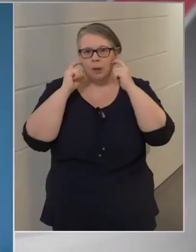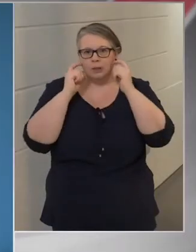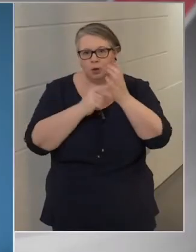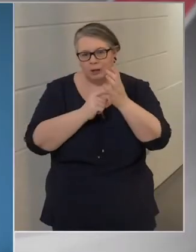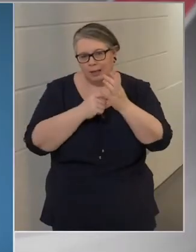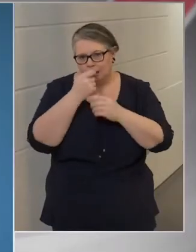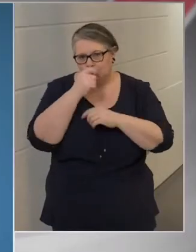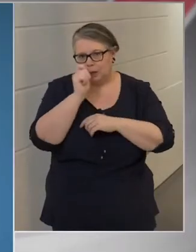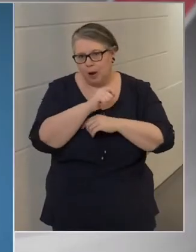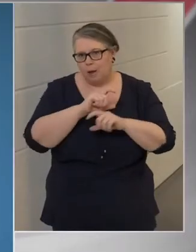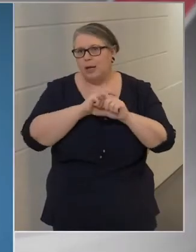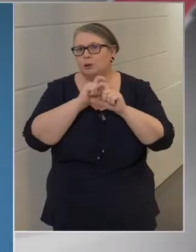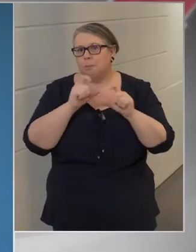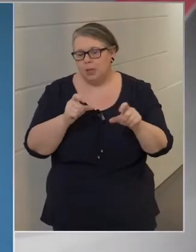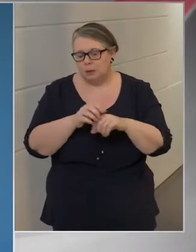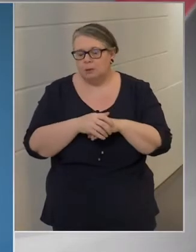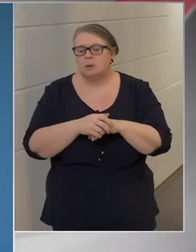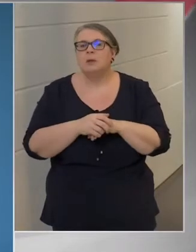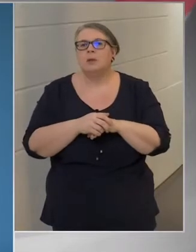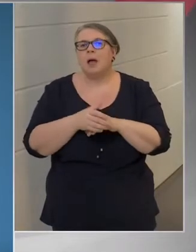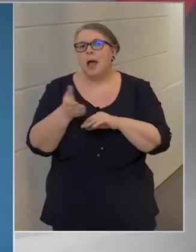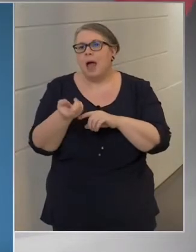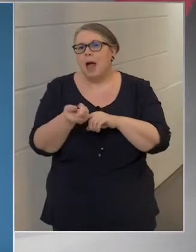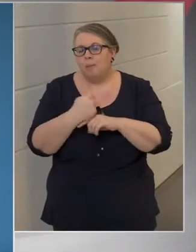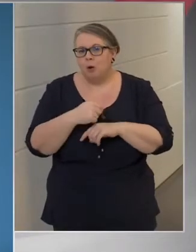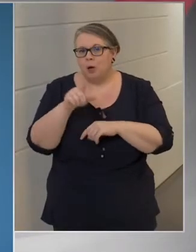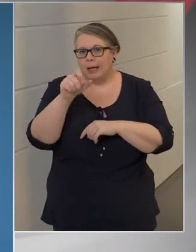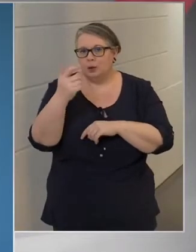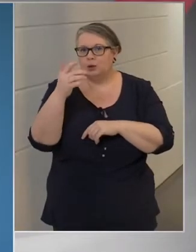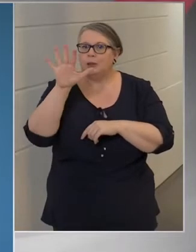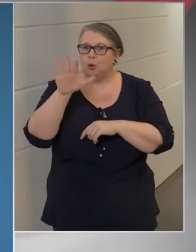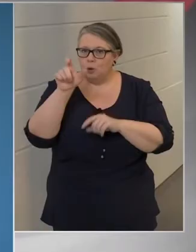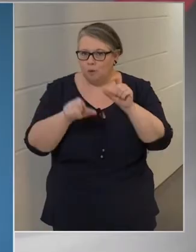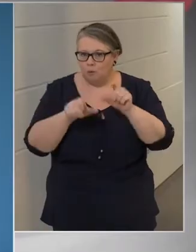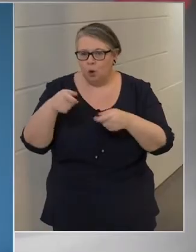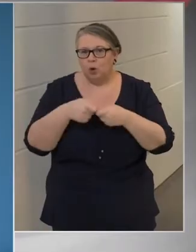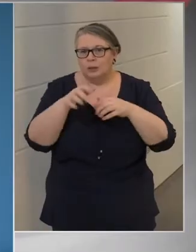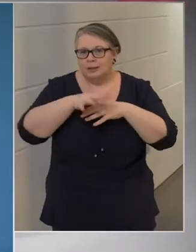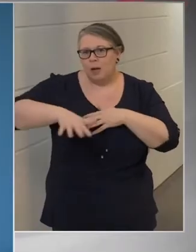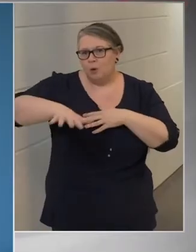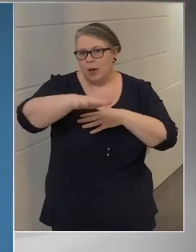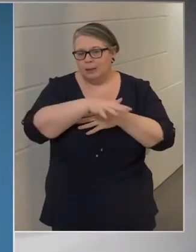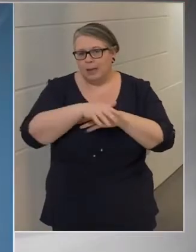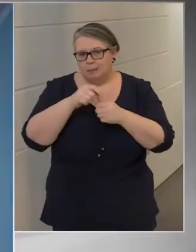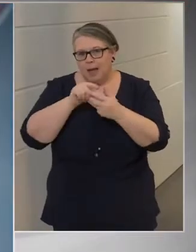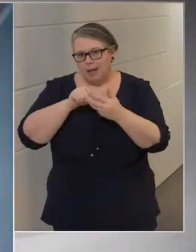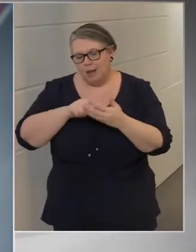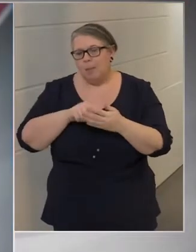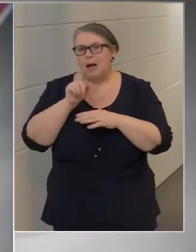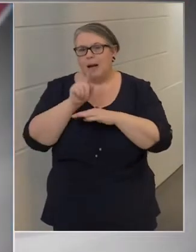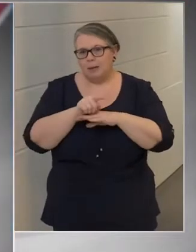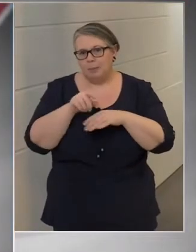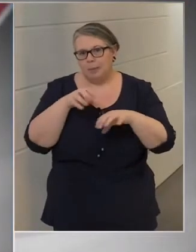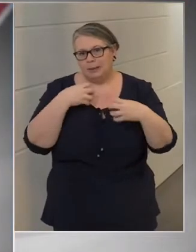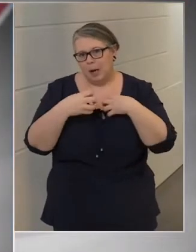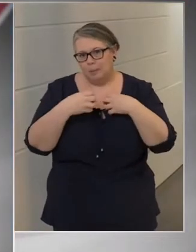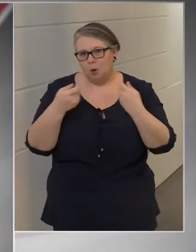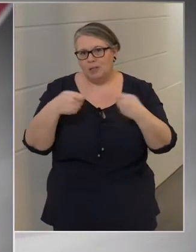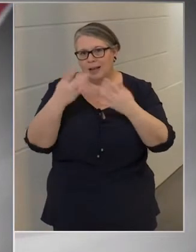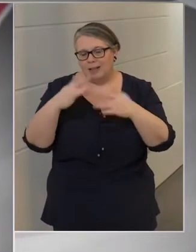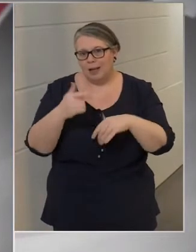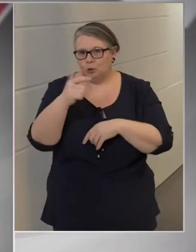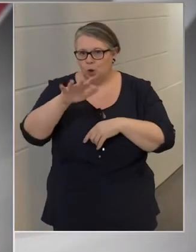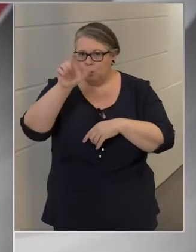kötelezettség elmulasztása miatt. Közülük 205-en közterületen, egy év a rendeletben szereplő zárt helyen 25